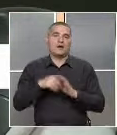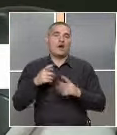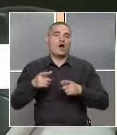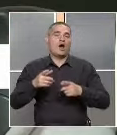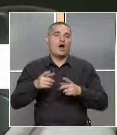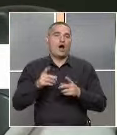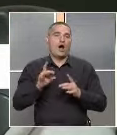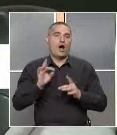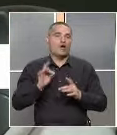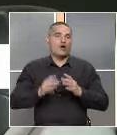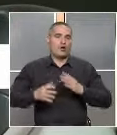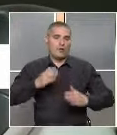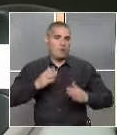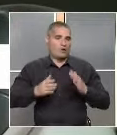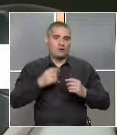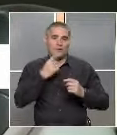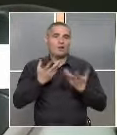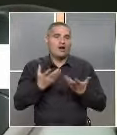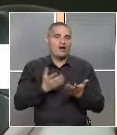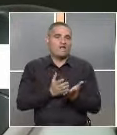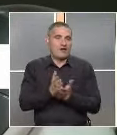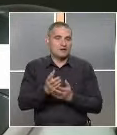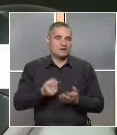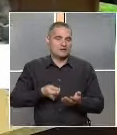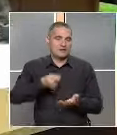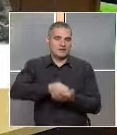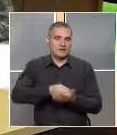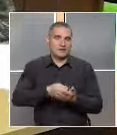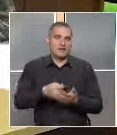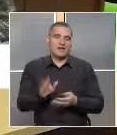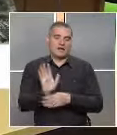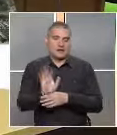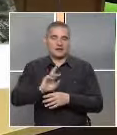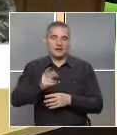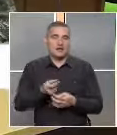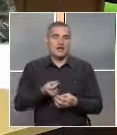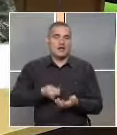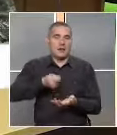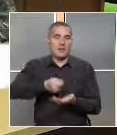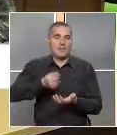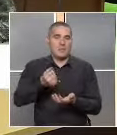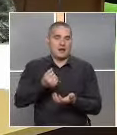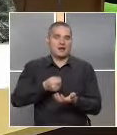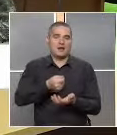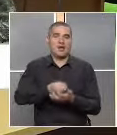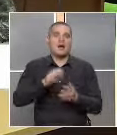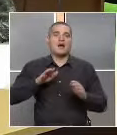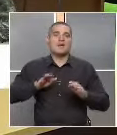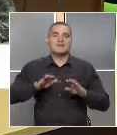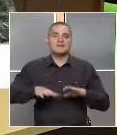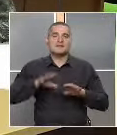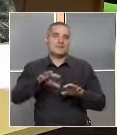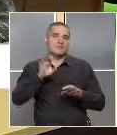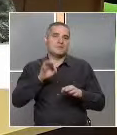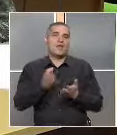робота ги пита по какъв начин иска да се заплати. Дали с пари или с карта и децата могат да изберат начина на